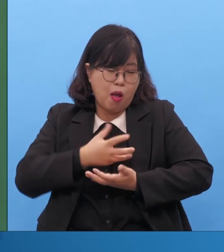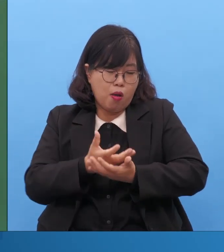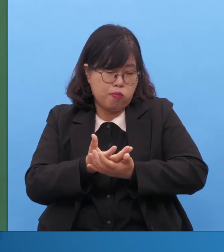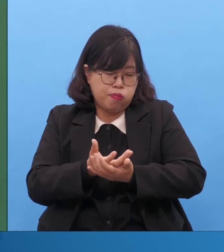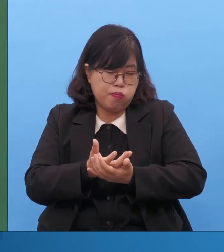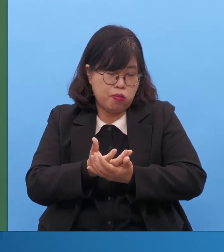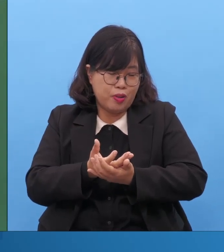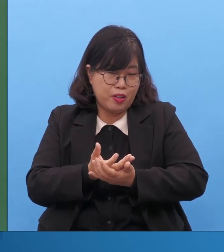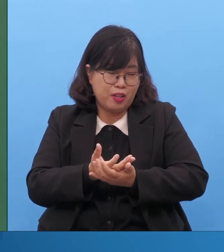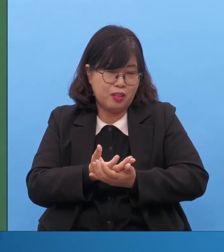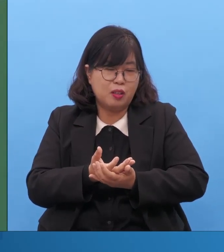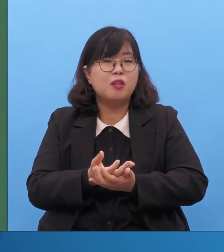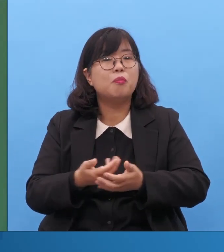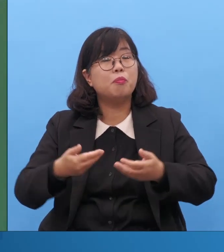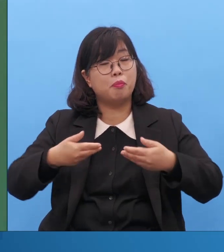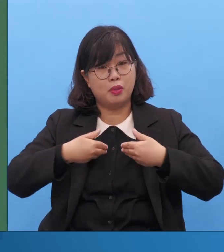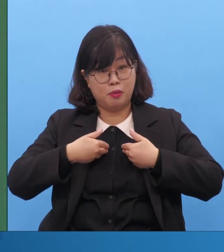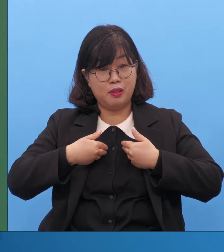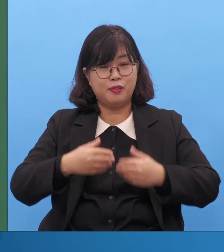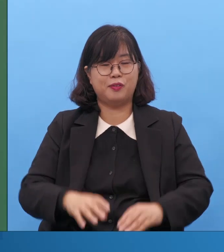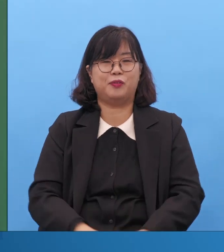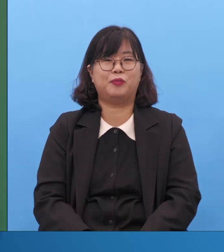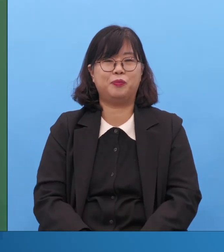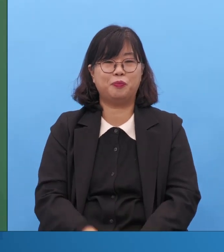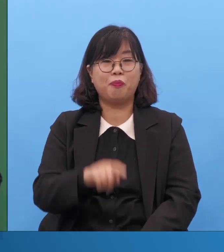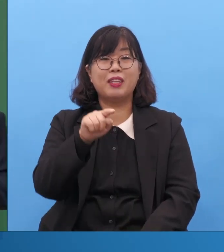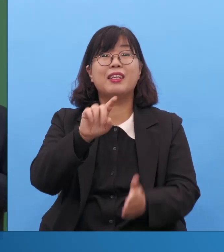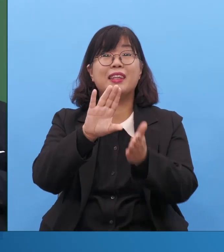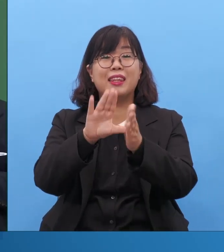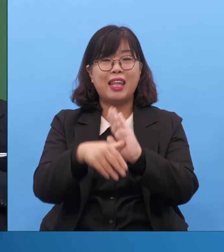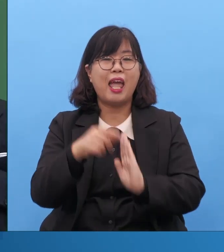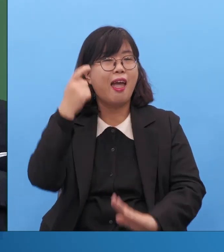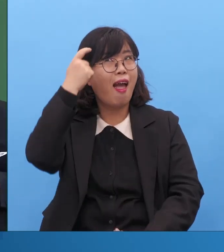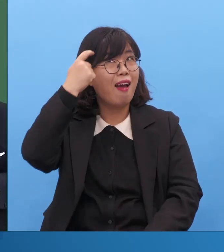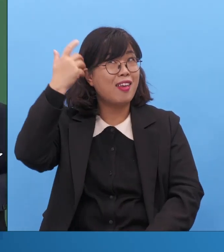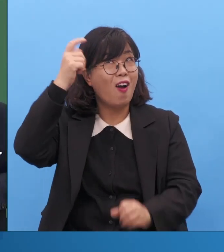이때 영적인 망대가 먼저 만들어지는 겁니다